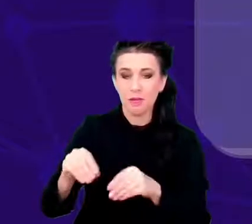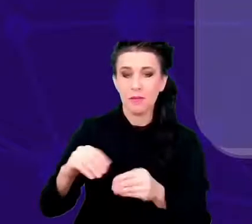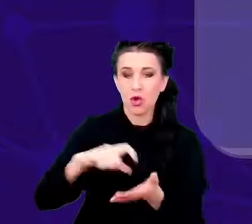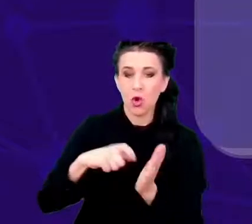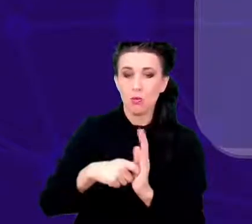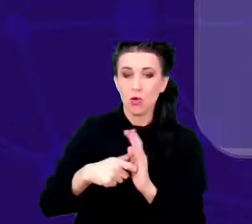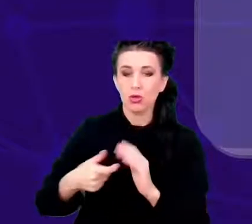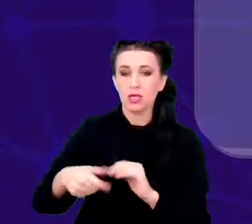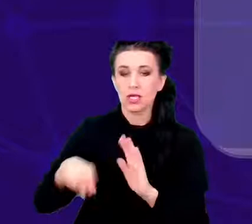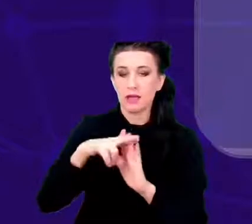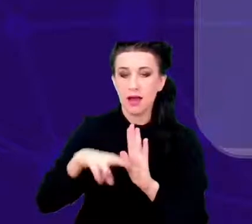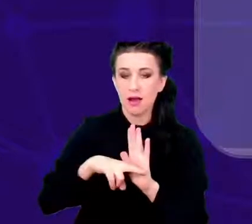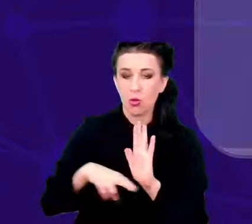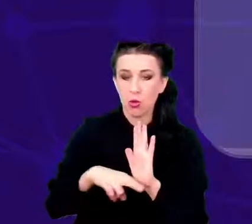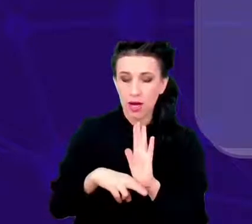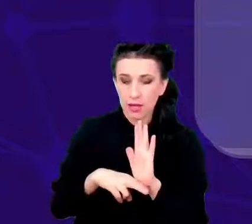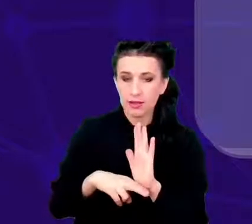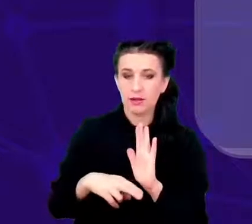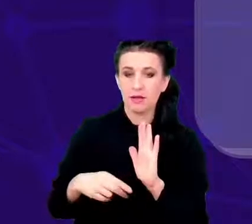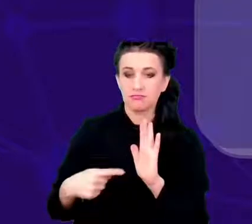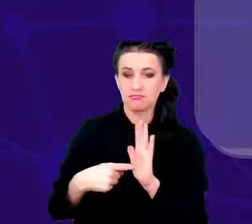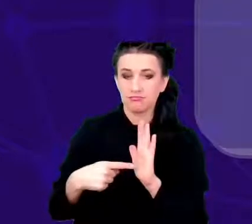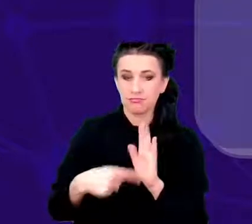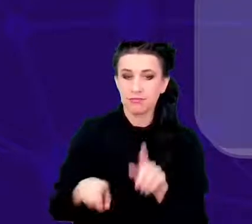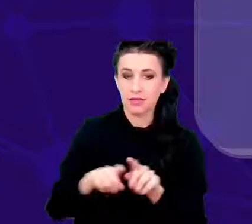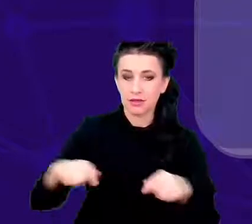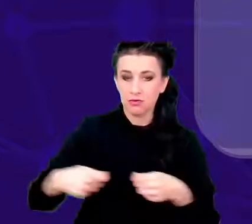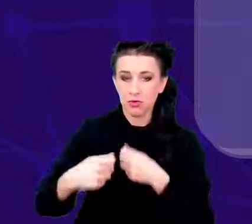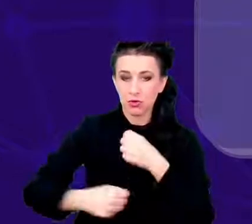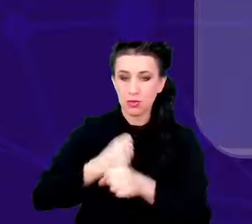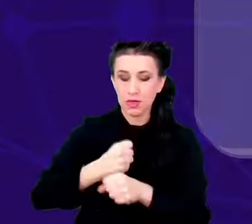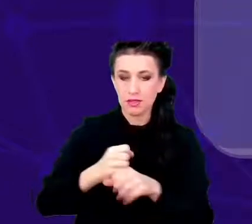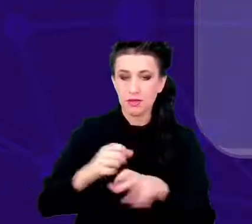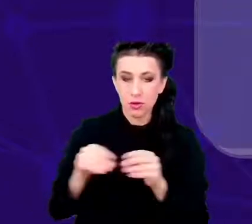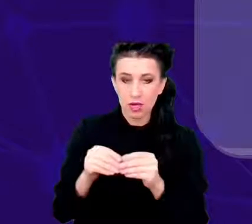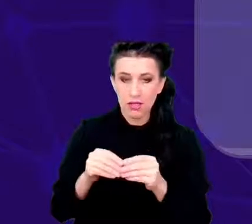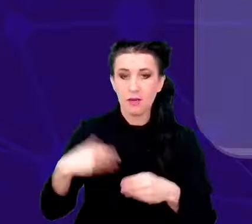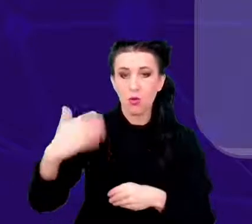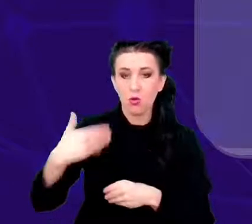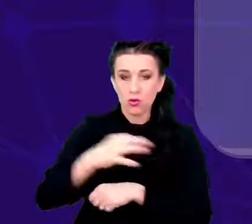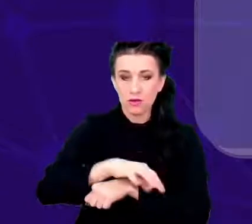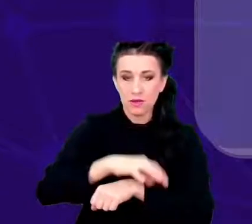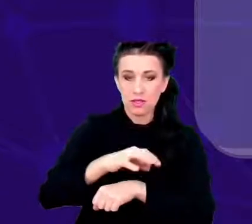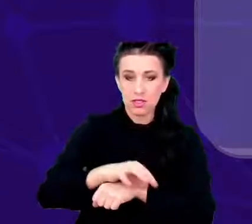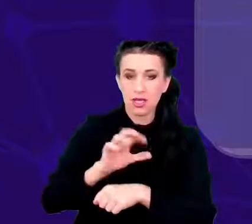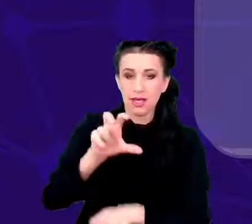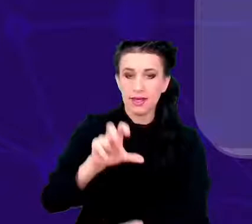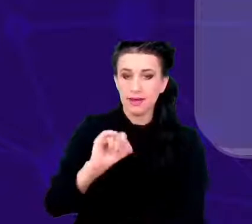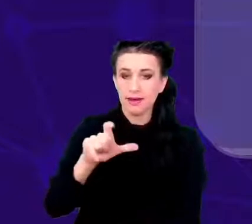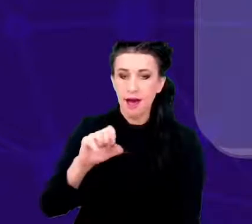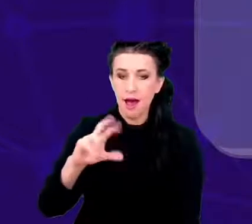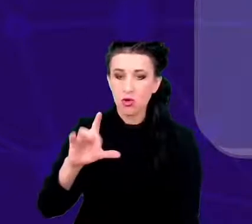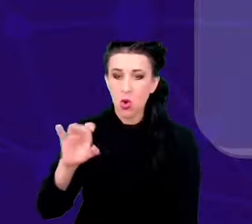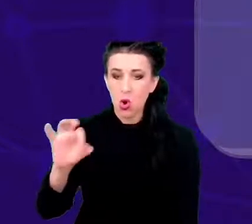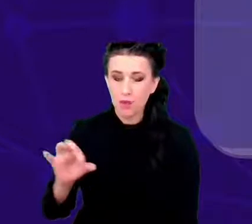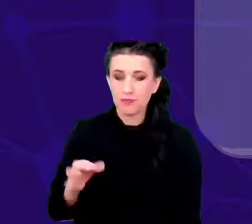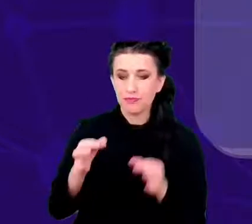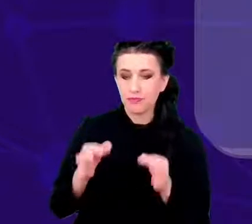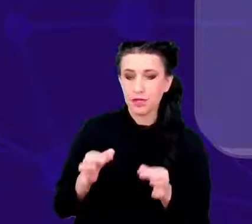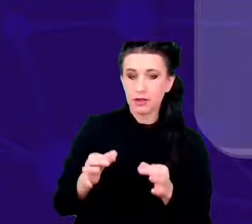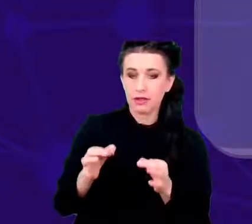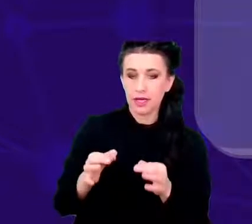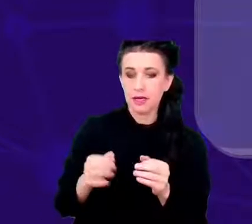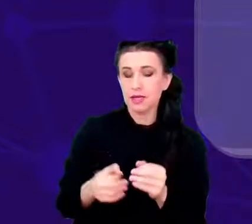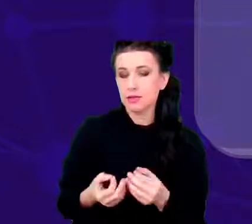oraz wysp szóstkowych we współpracy z Uniwersytetem w Chicago. Obecnie zatrudniony jest jako poddoc